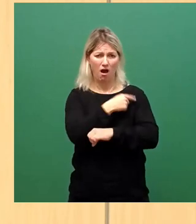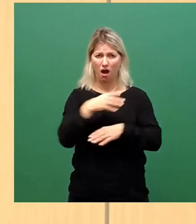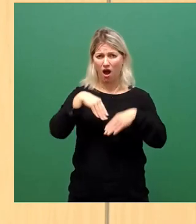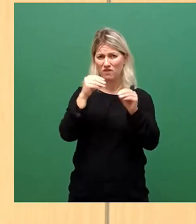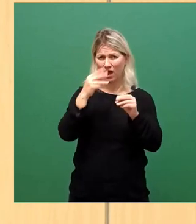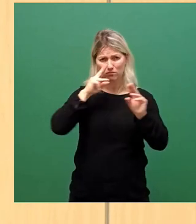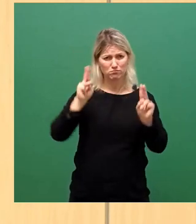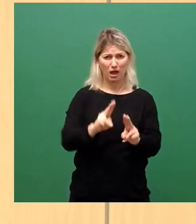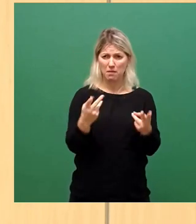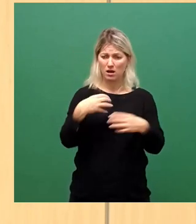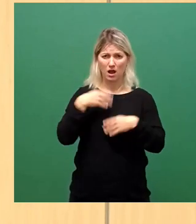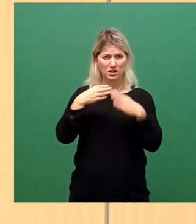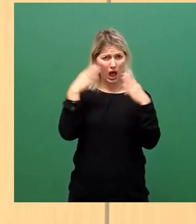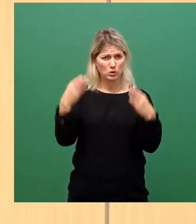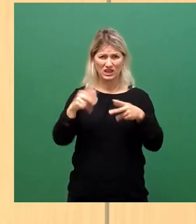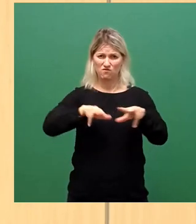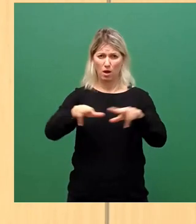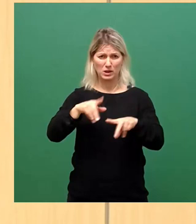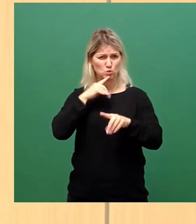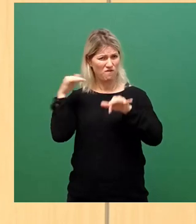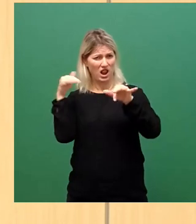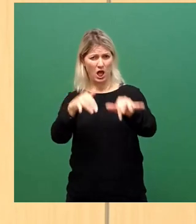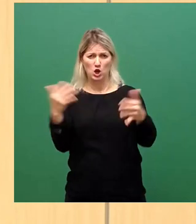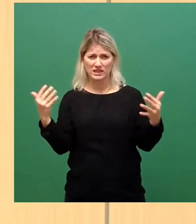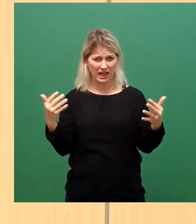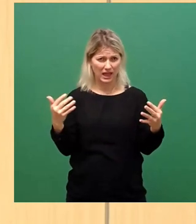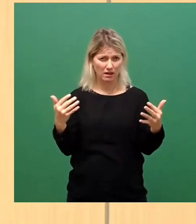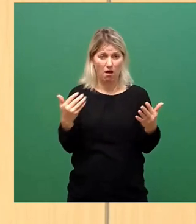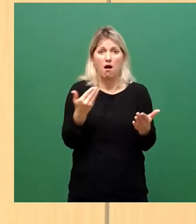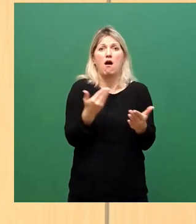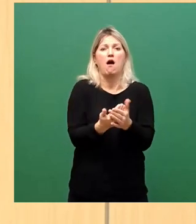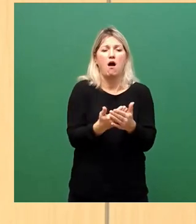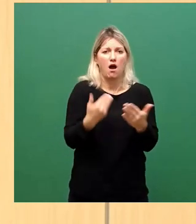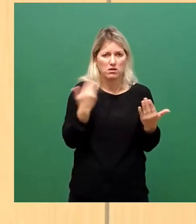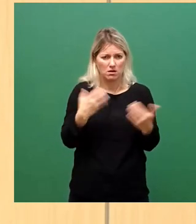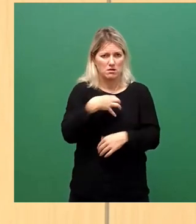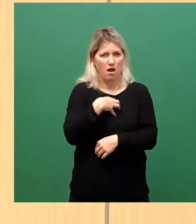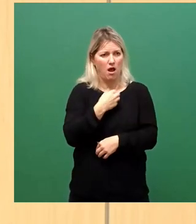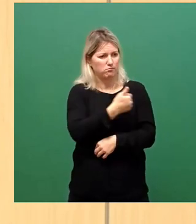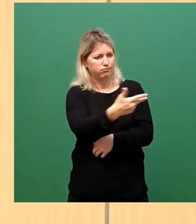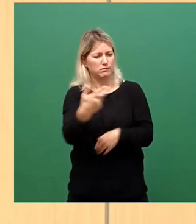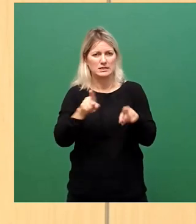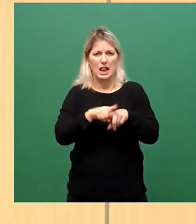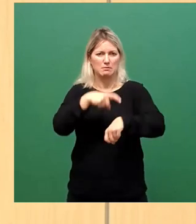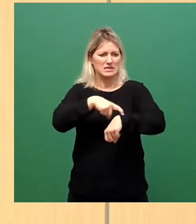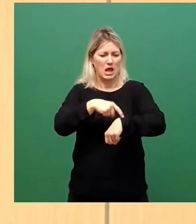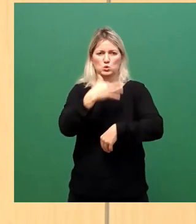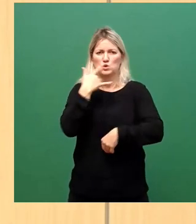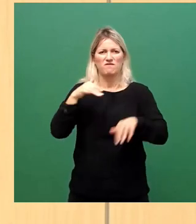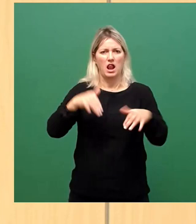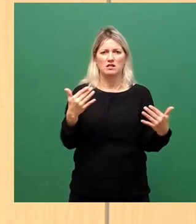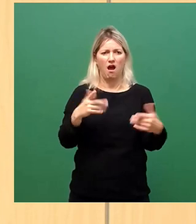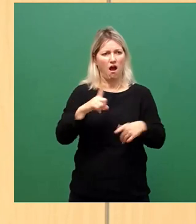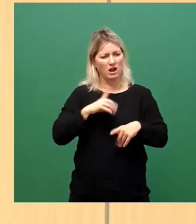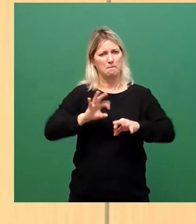Patienten nicht vorbereitet. Wir haben letztlich eine zu große Anzahl an Erkrankten gleichzeitig. Das hätte sich letztlich besser verteilen müssen.